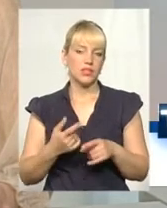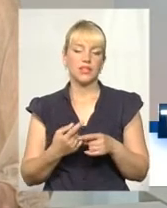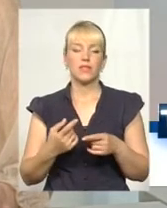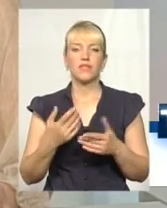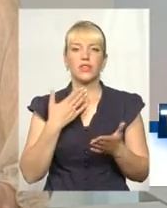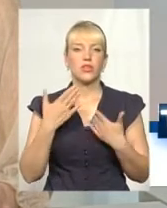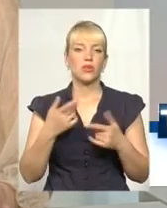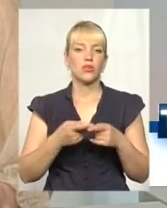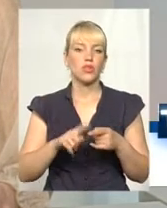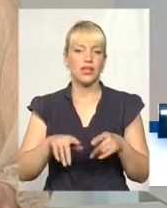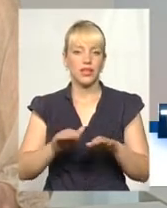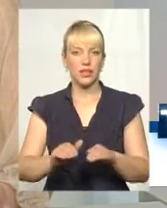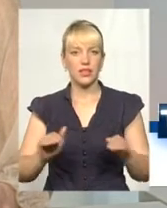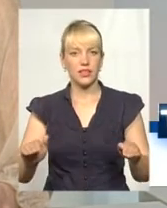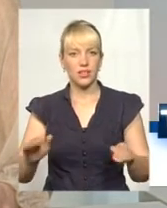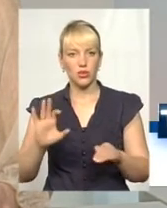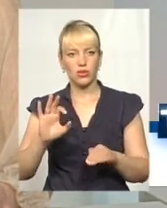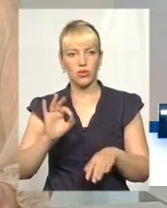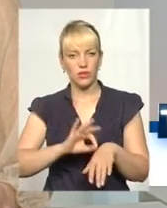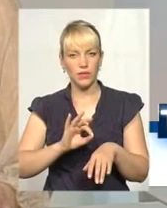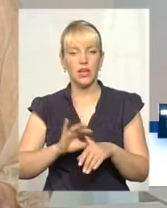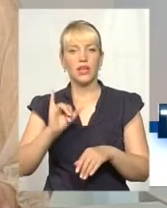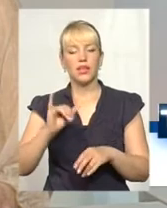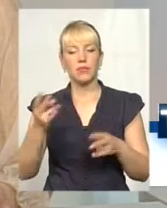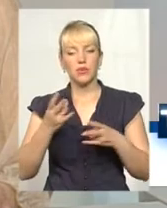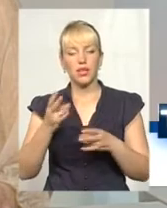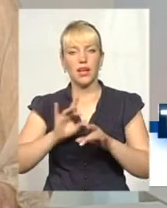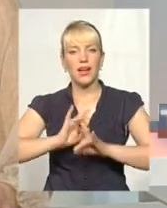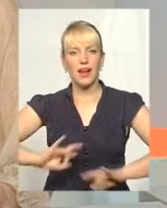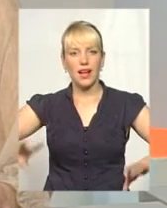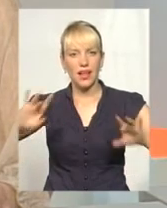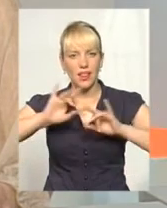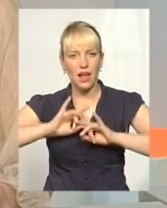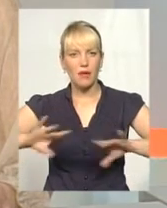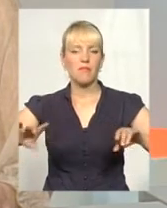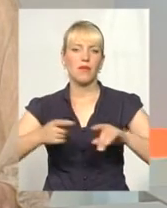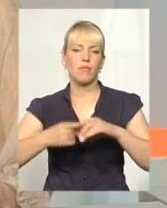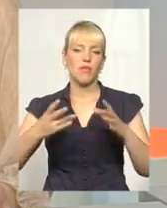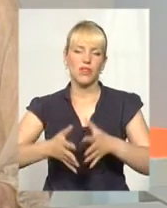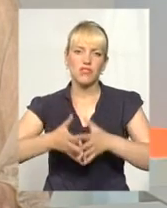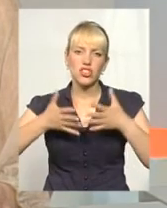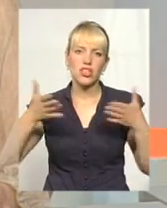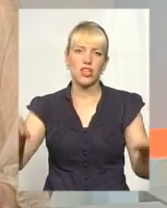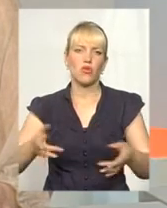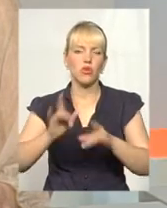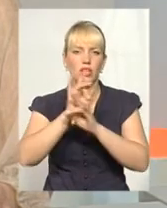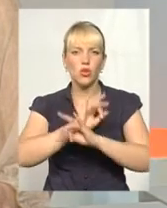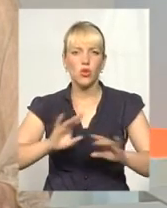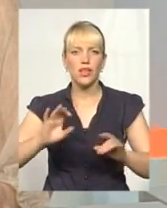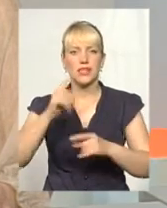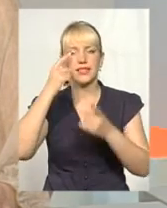діток. Тому вкрай необхідно соціальна реклама і взагалі донесення широке повсемісне донесення інформації